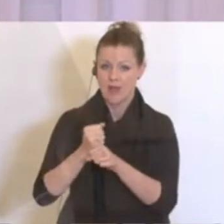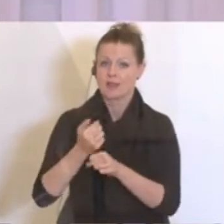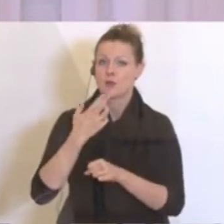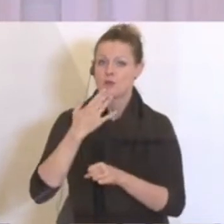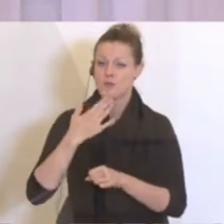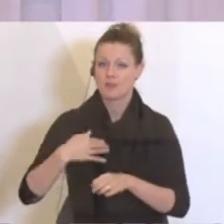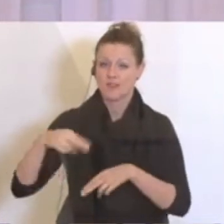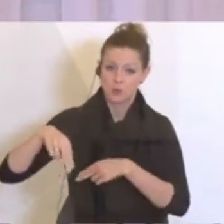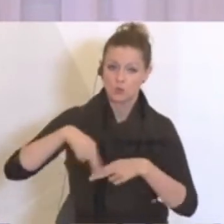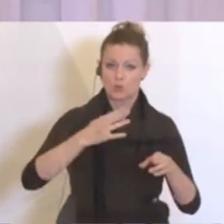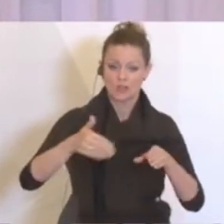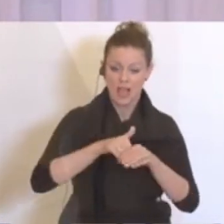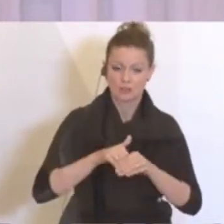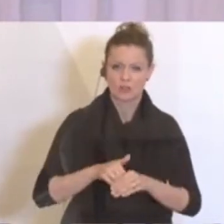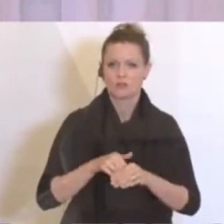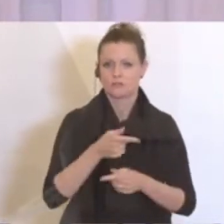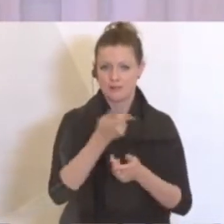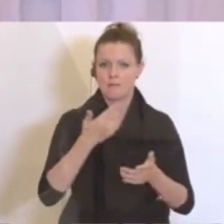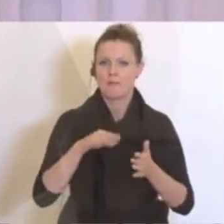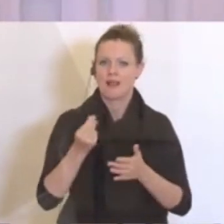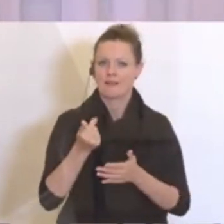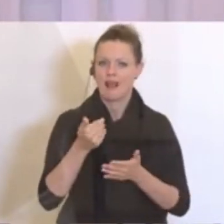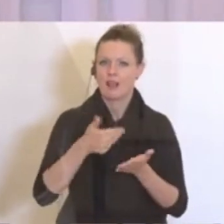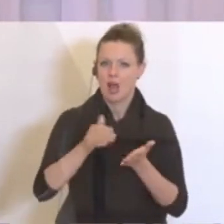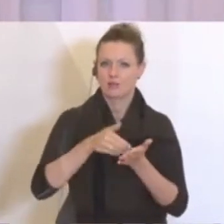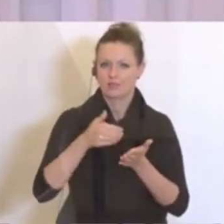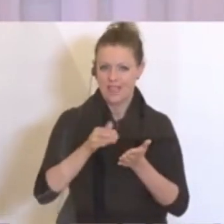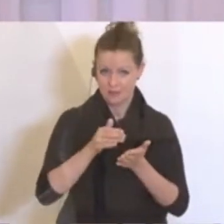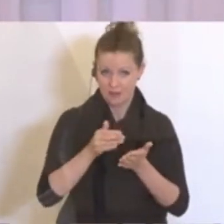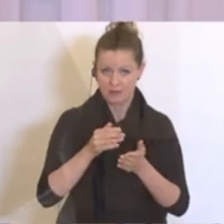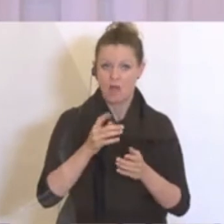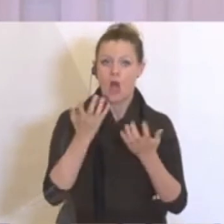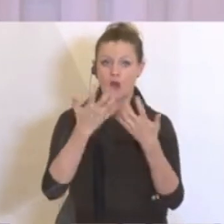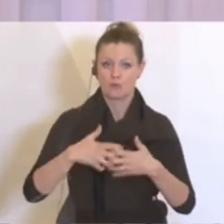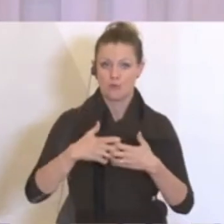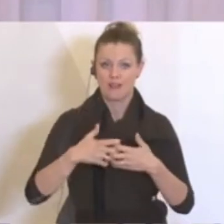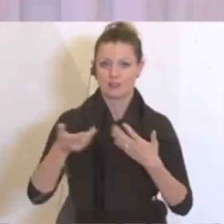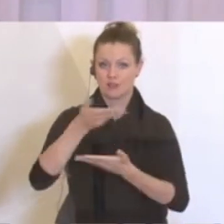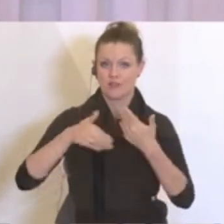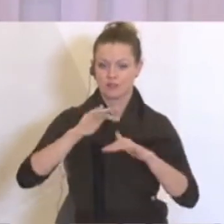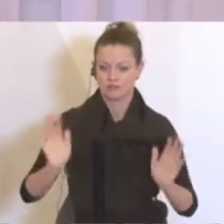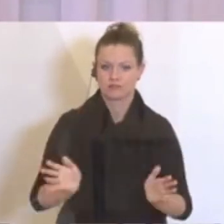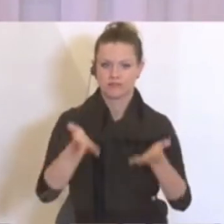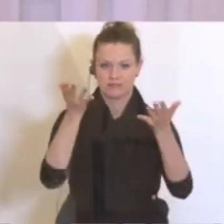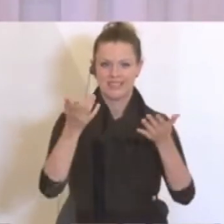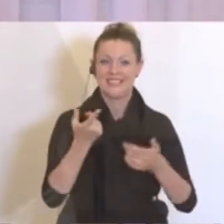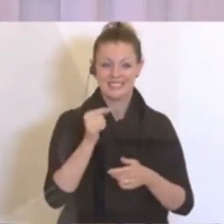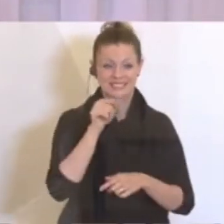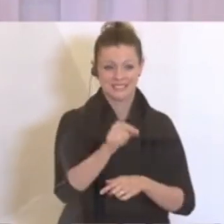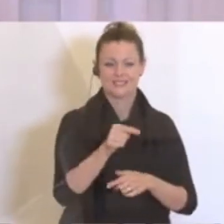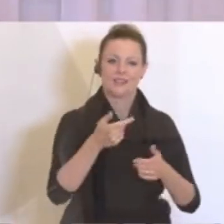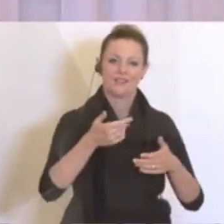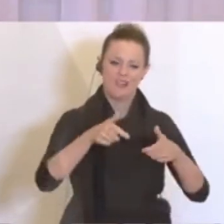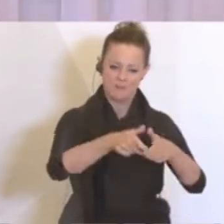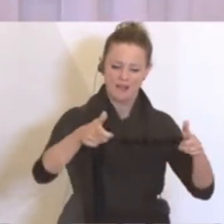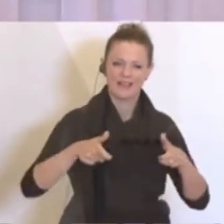Können sie das, geben sie auch wieder mehr Geld aus, springt der Wirtschaftsmotor auch wieder an. Also, am Ende des Tages ist das Wirtshauspaket auch eine große Joboffensive, wenn